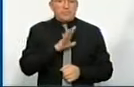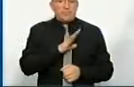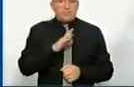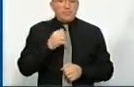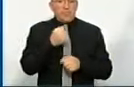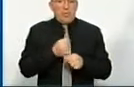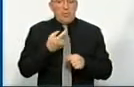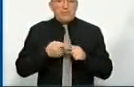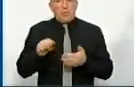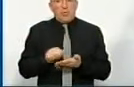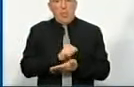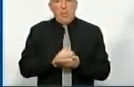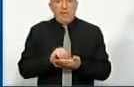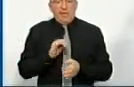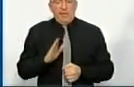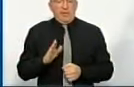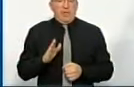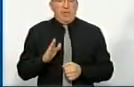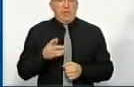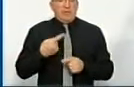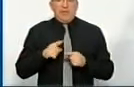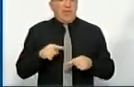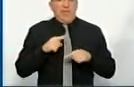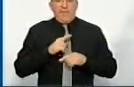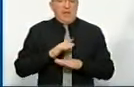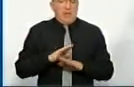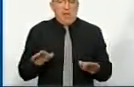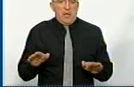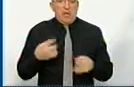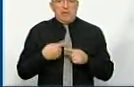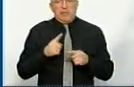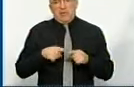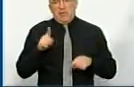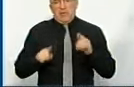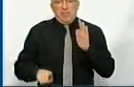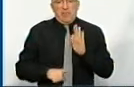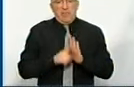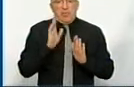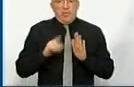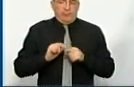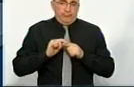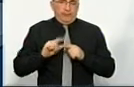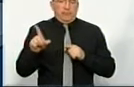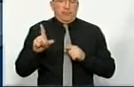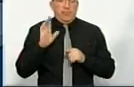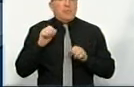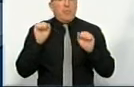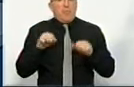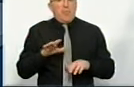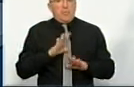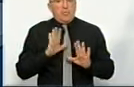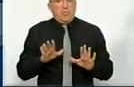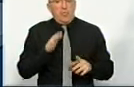розробником цих документів, не кажу, що це фінал. Це десь початок, тільки набираємо старт. Які були, можливо,